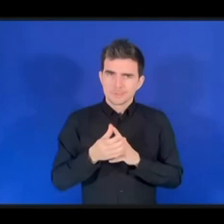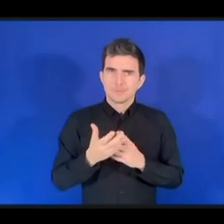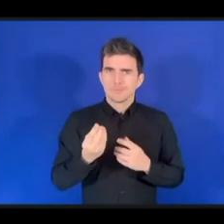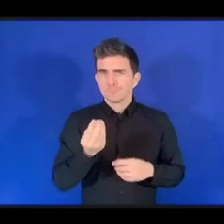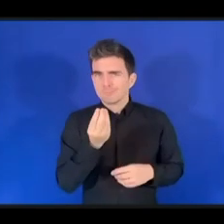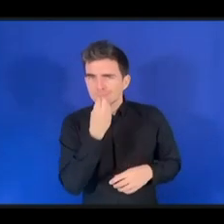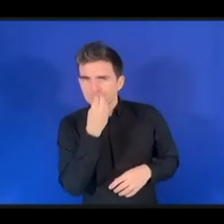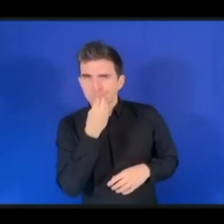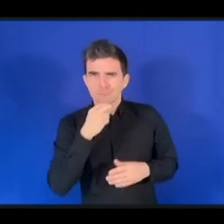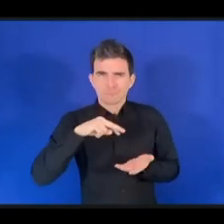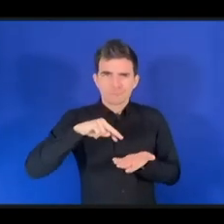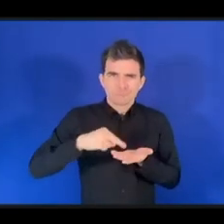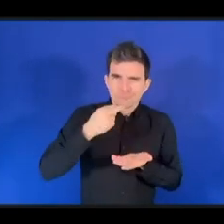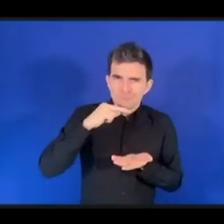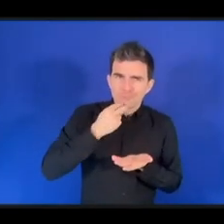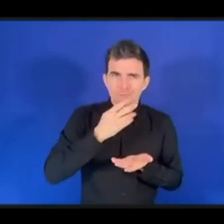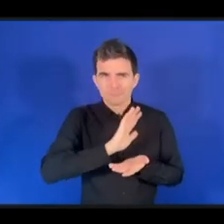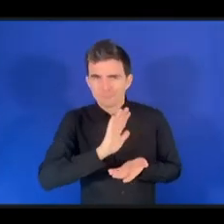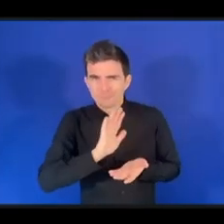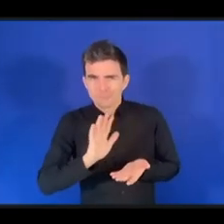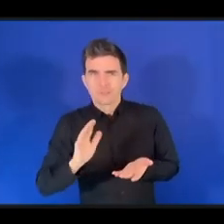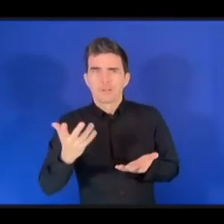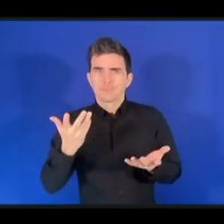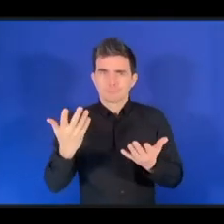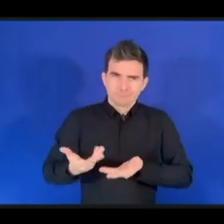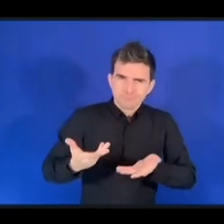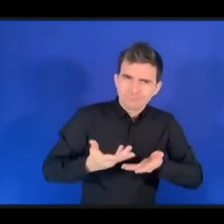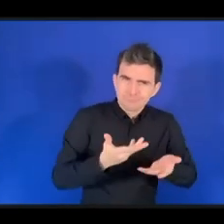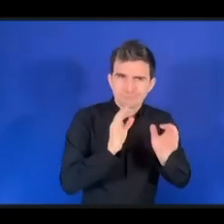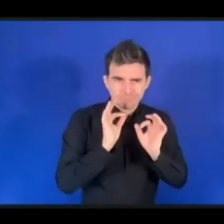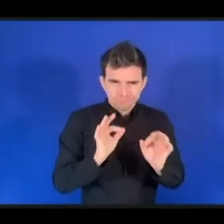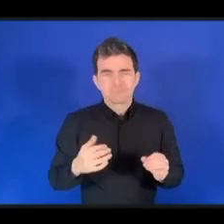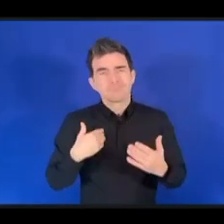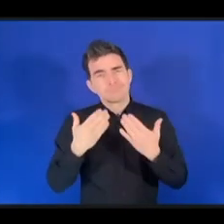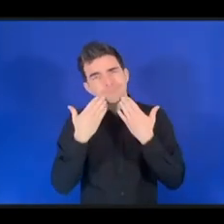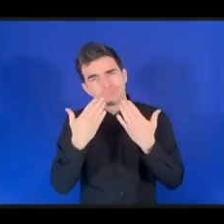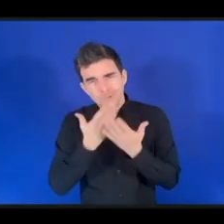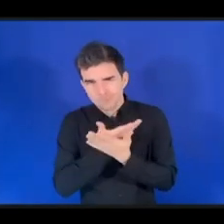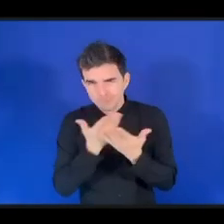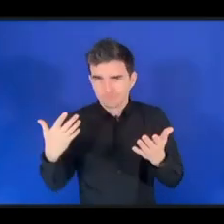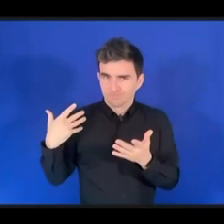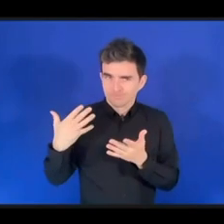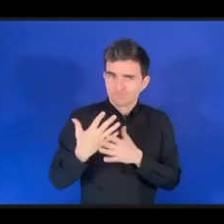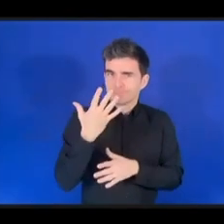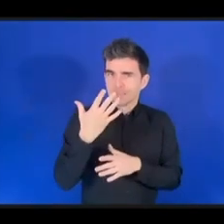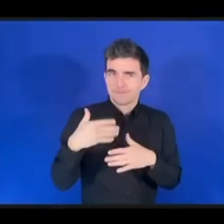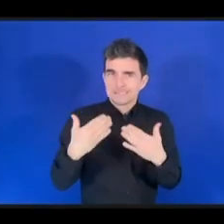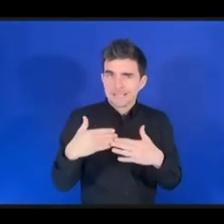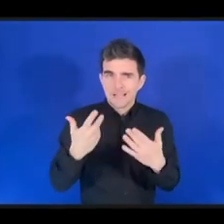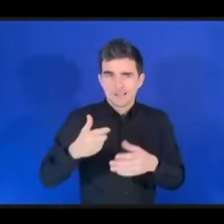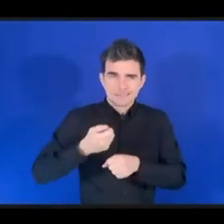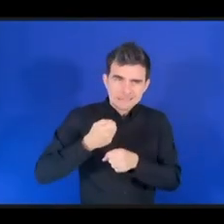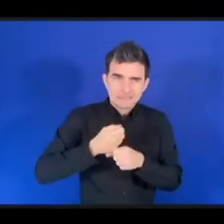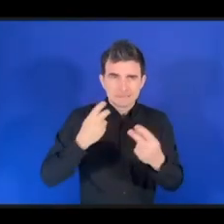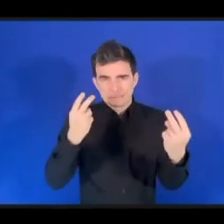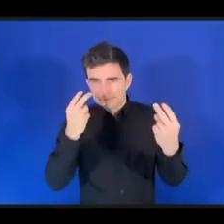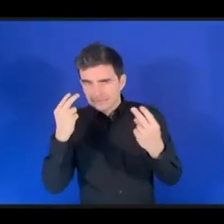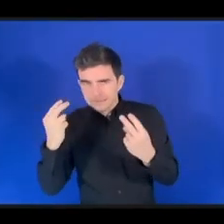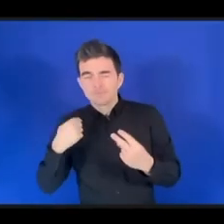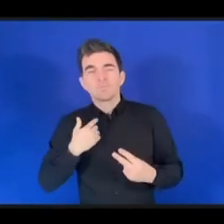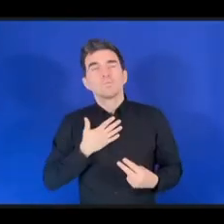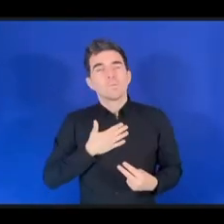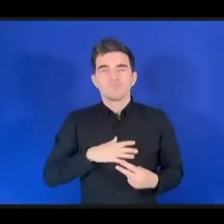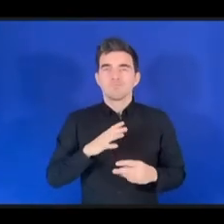Спасибо за вашу напряженную работу в течение этих пяти дней. На этих словах хотел бы завершить свое